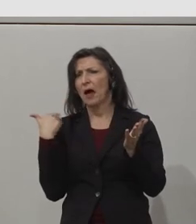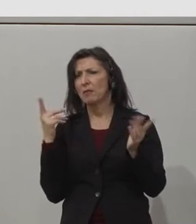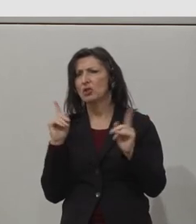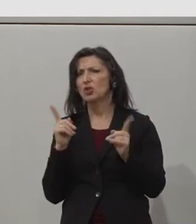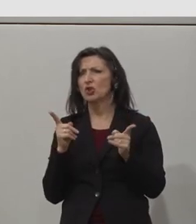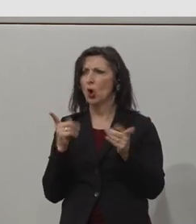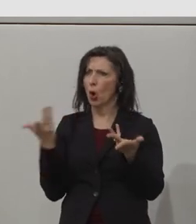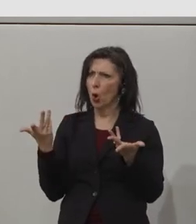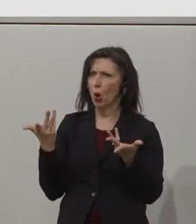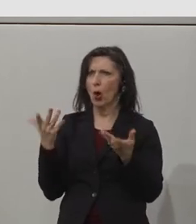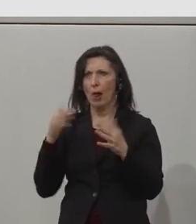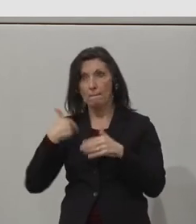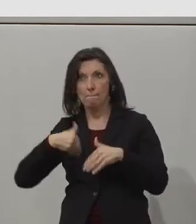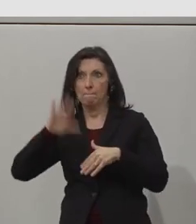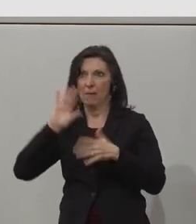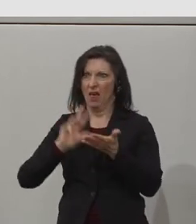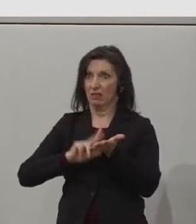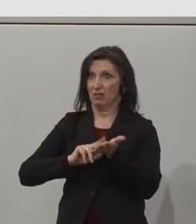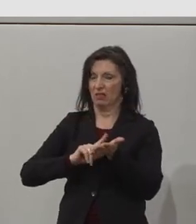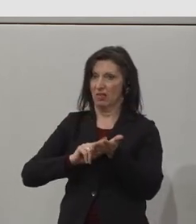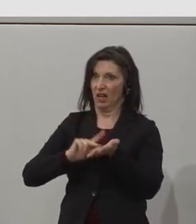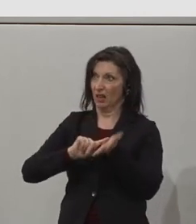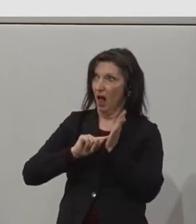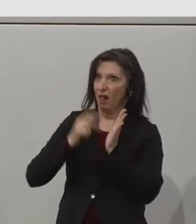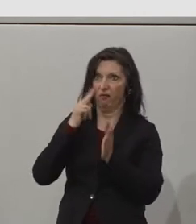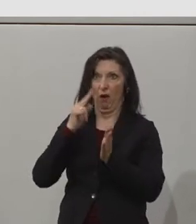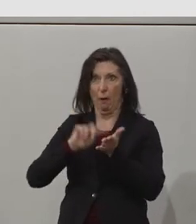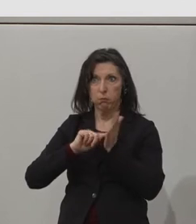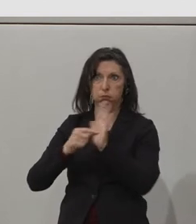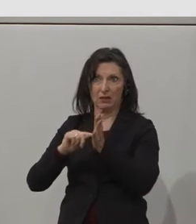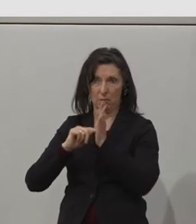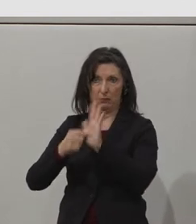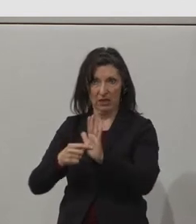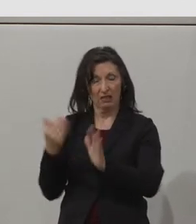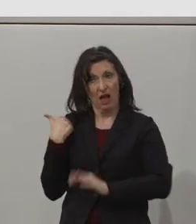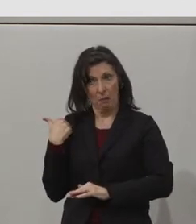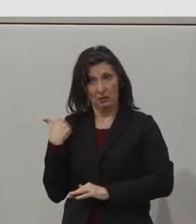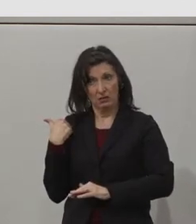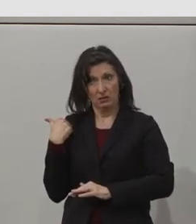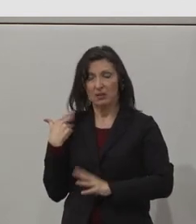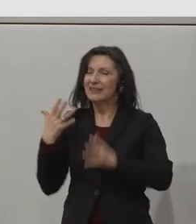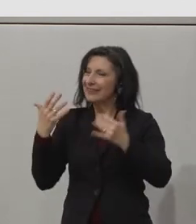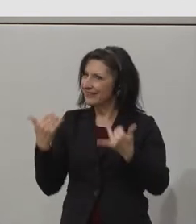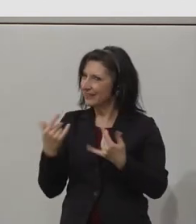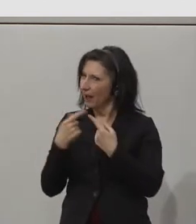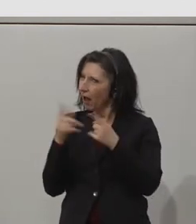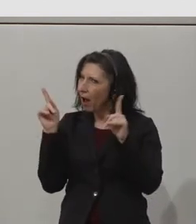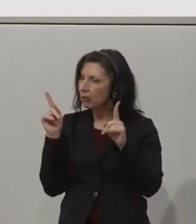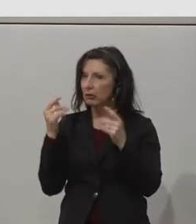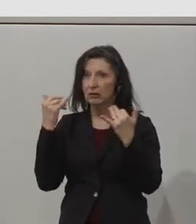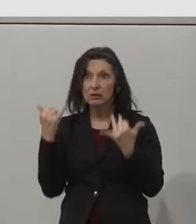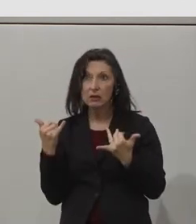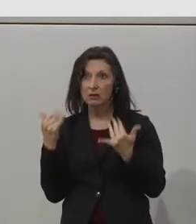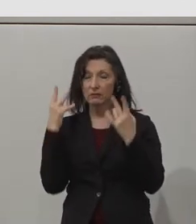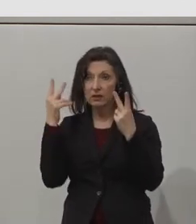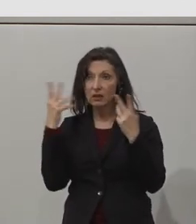the same businesses are struggling with a new challenge, which is to ensure that all people, regardless of age